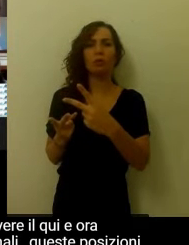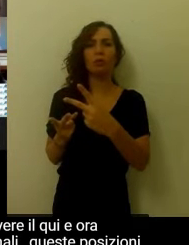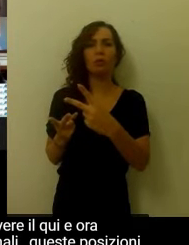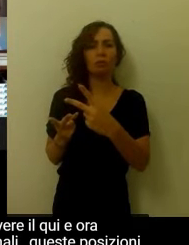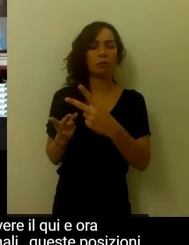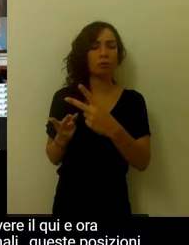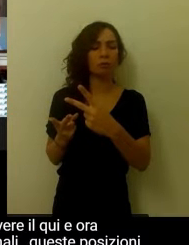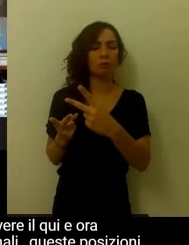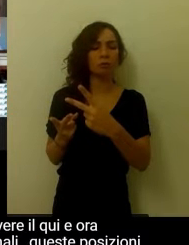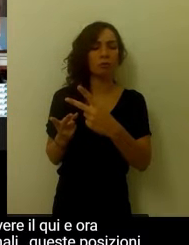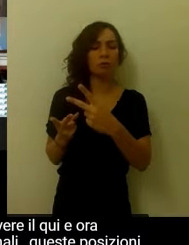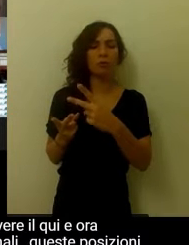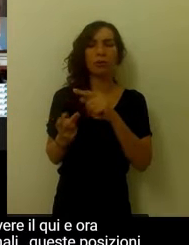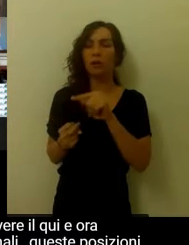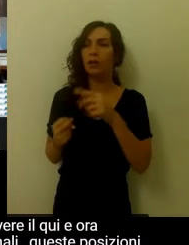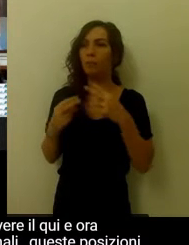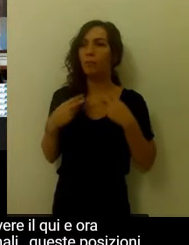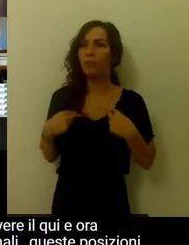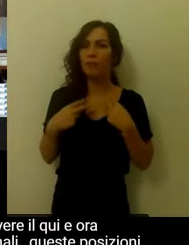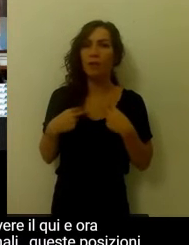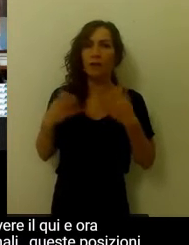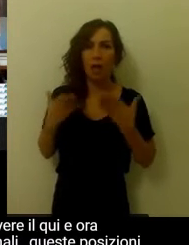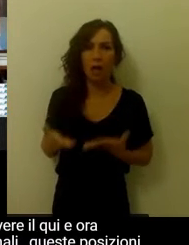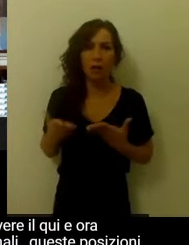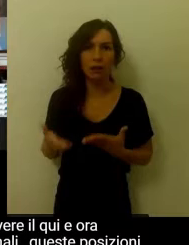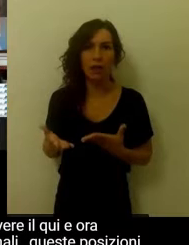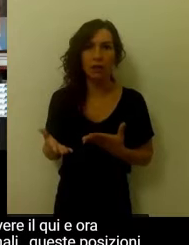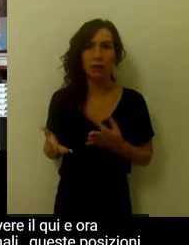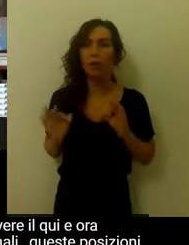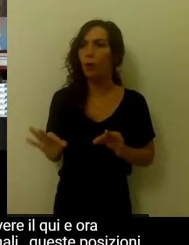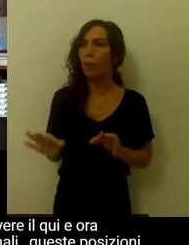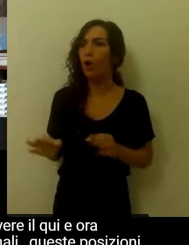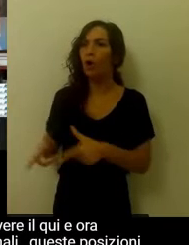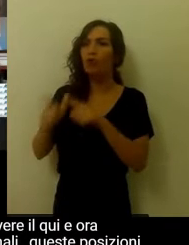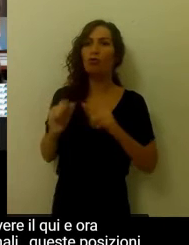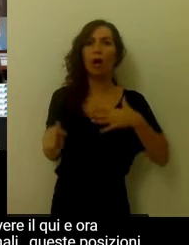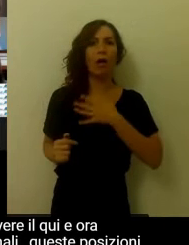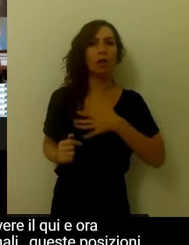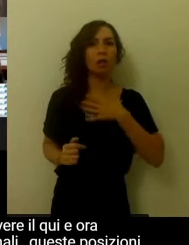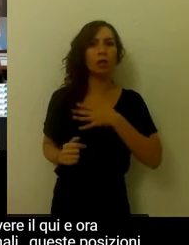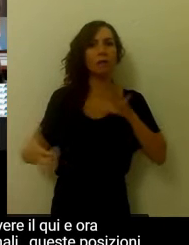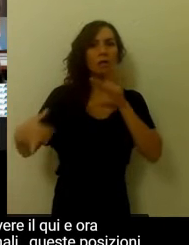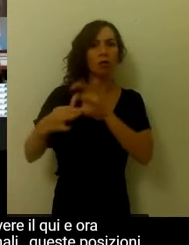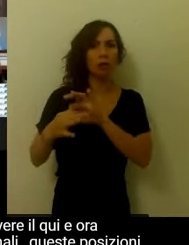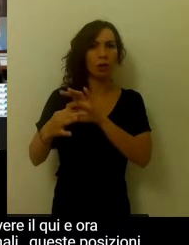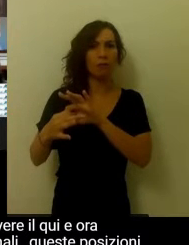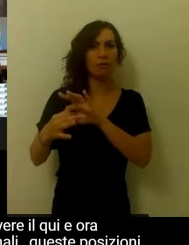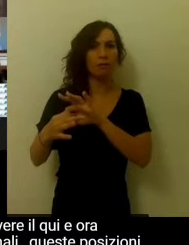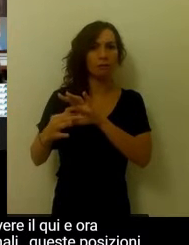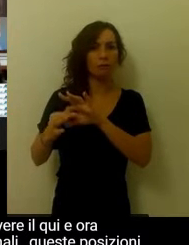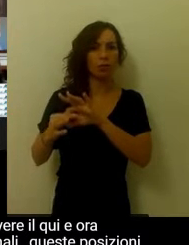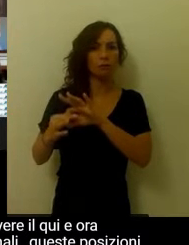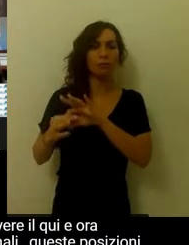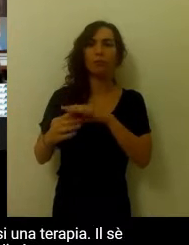vivere il qui e ora, raggiungendo una soddisfazione dei bisogni relazionali, queste